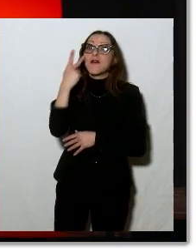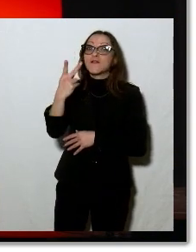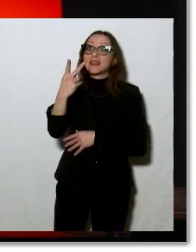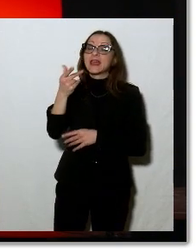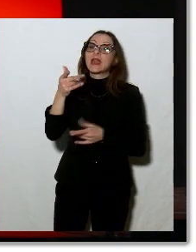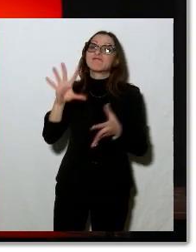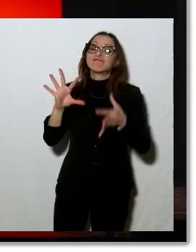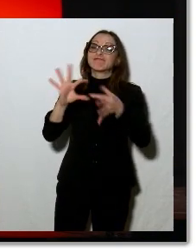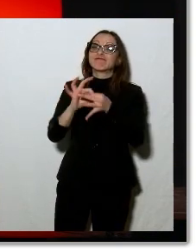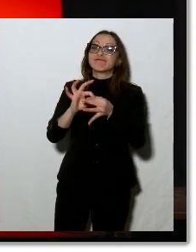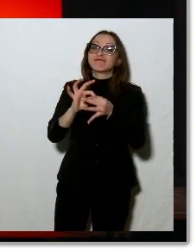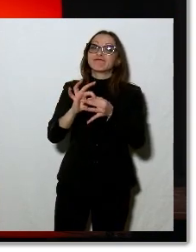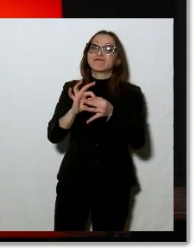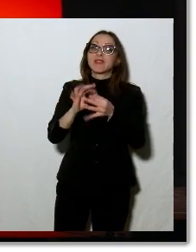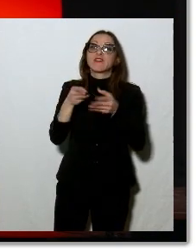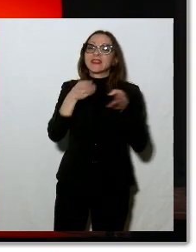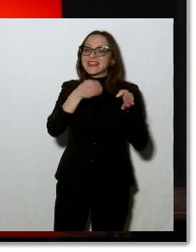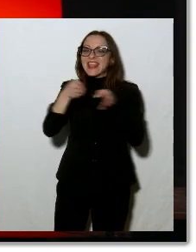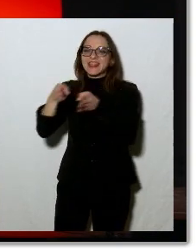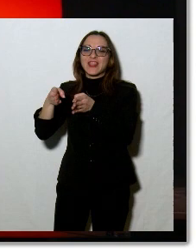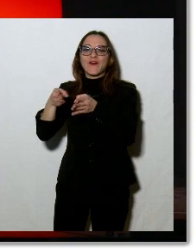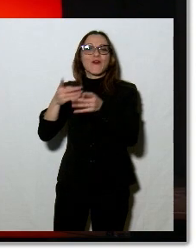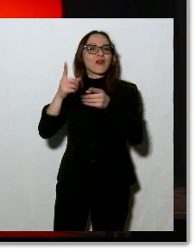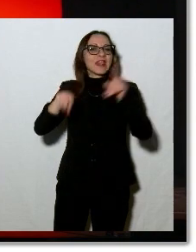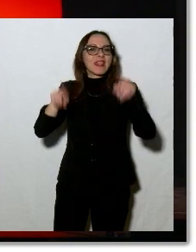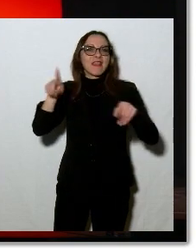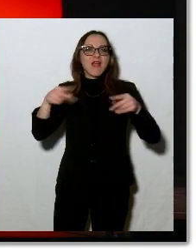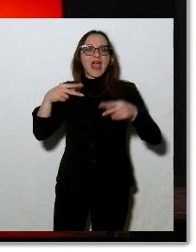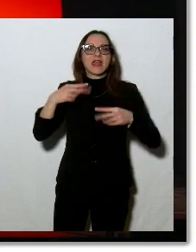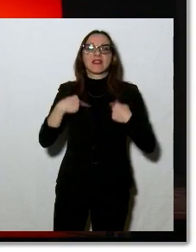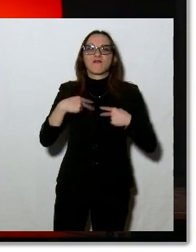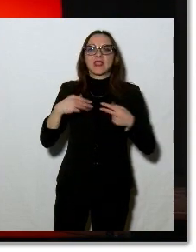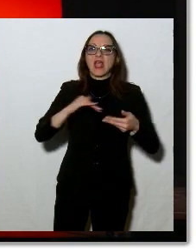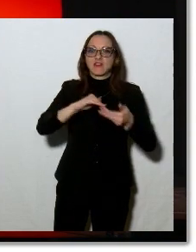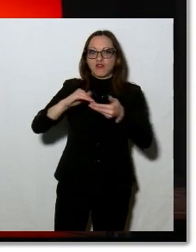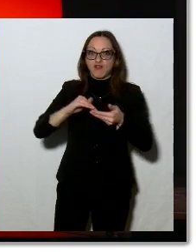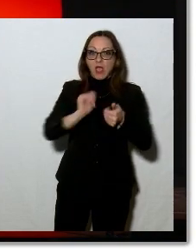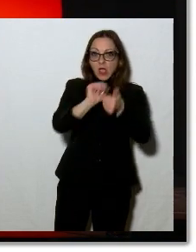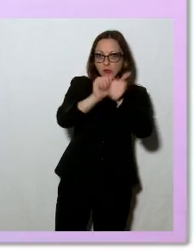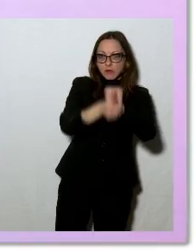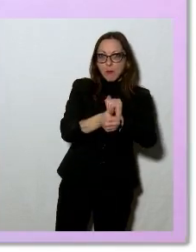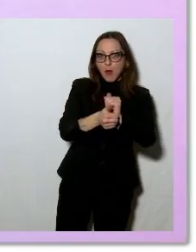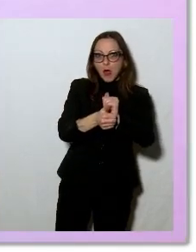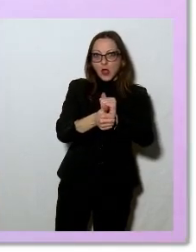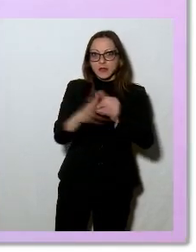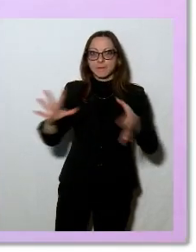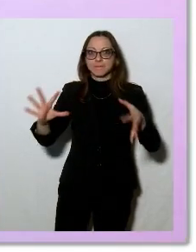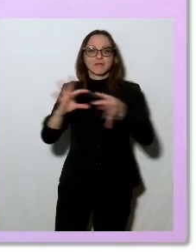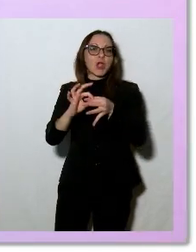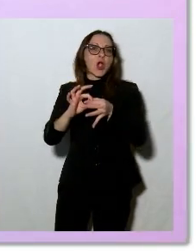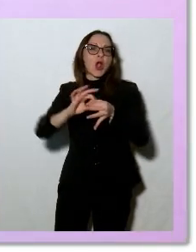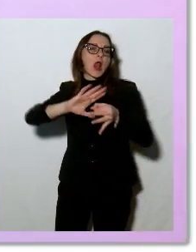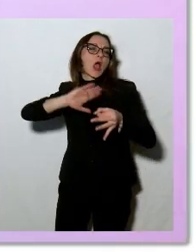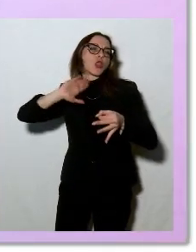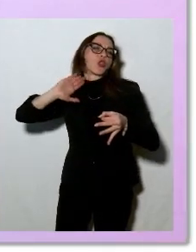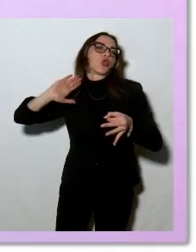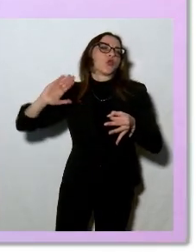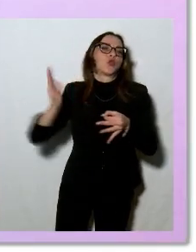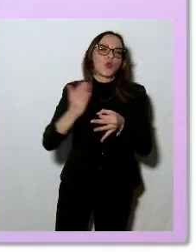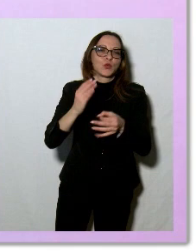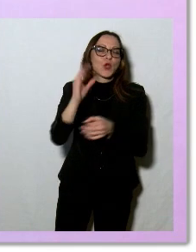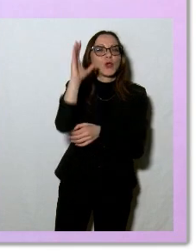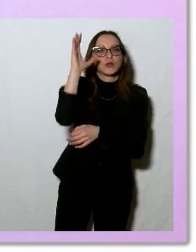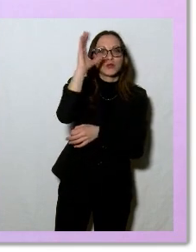connubio tra diversi settori della vita sociale. Lo sport che si coniuga ovviamente con tutto. Dal turismo